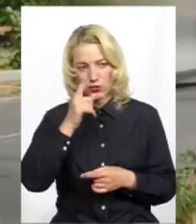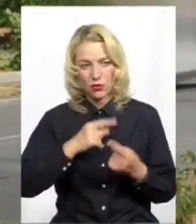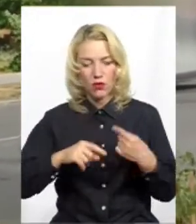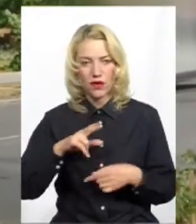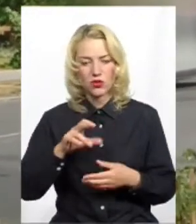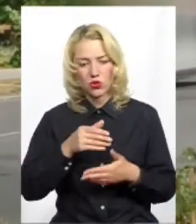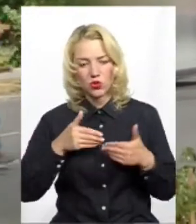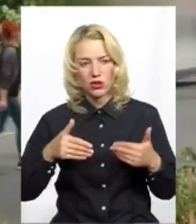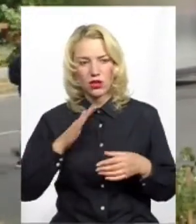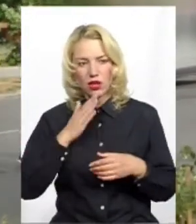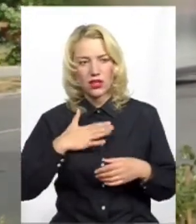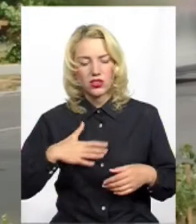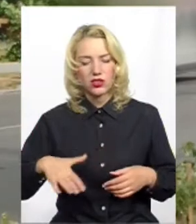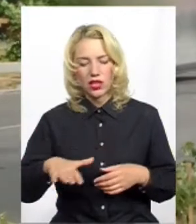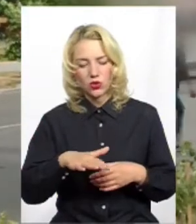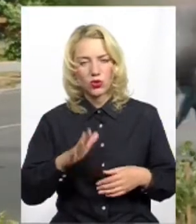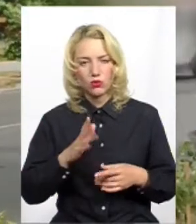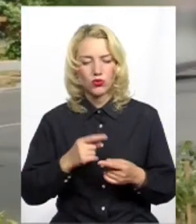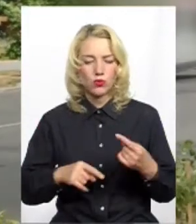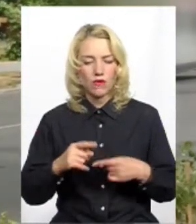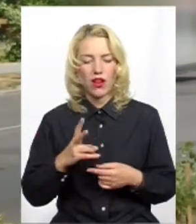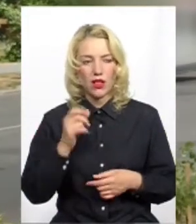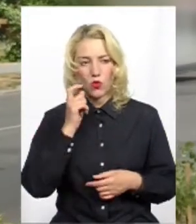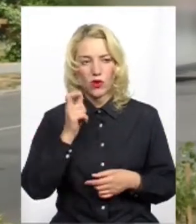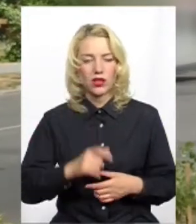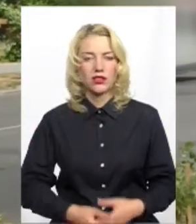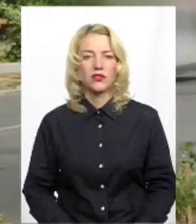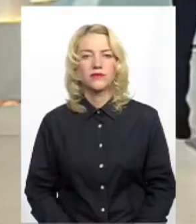і наші території будуть повернуті теж до країни. Все.